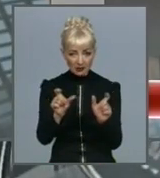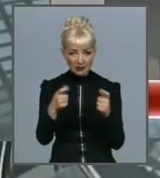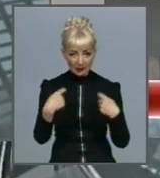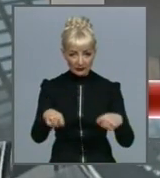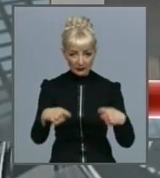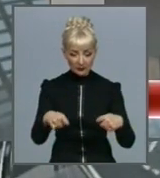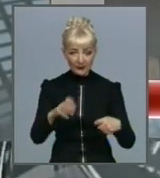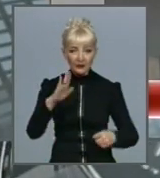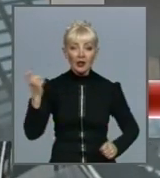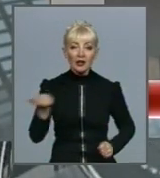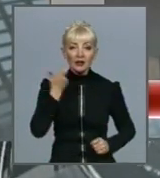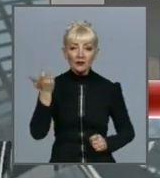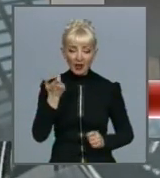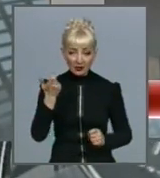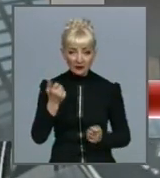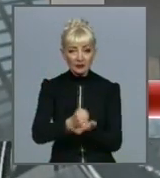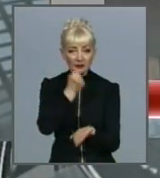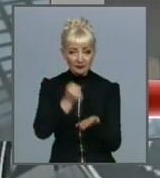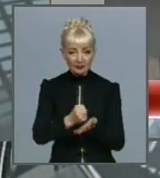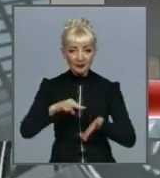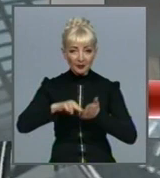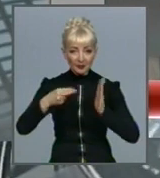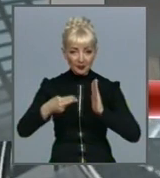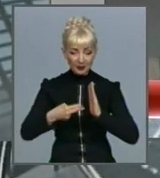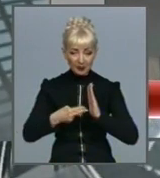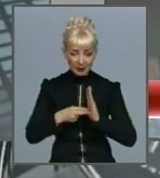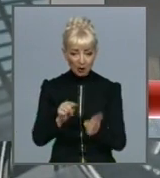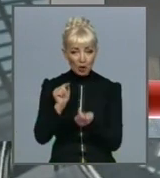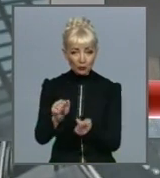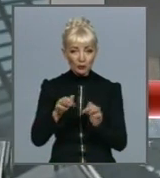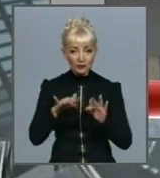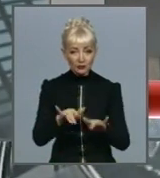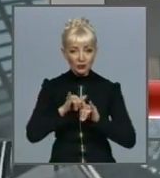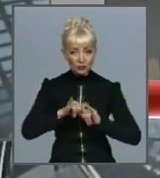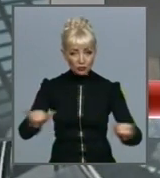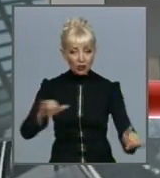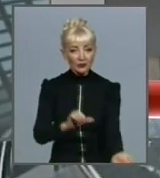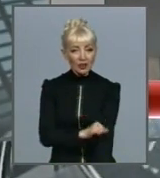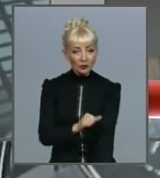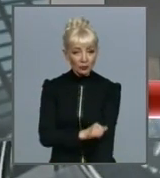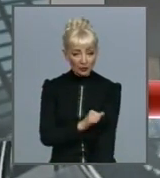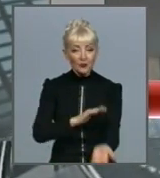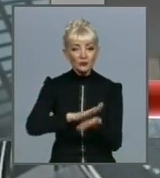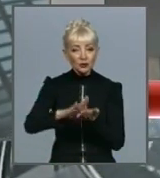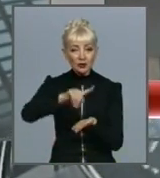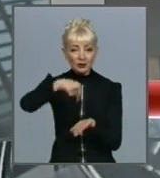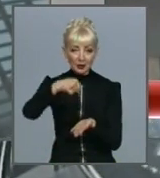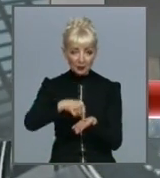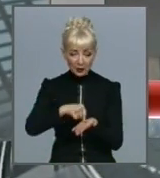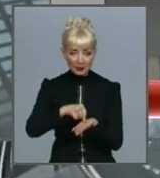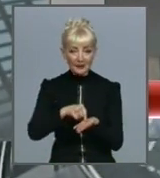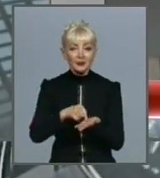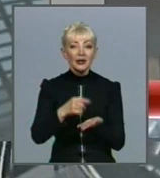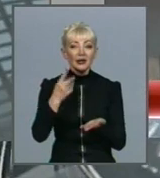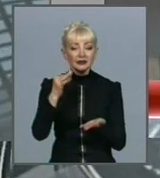У Харкові прийнята програма з протидії поширенню наркотиків «Чисте місто», головна мета якої – інформувати про шкоду